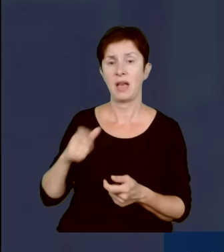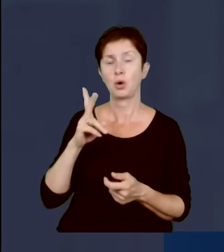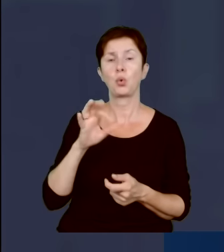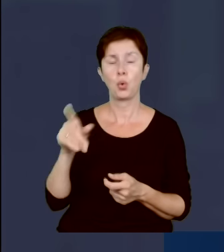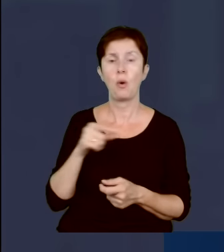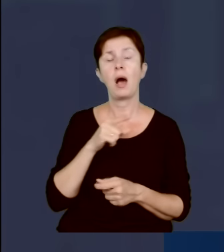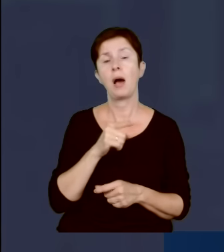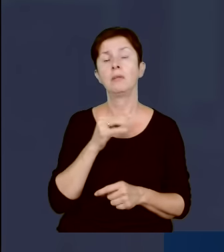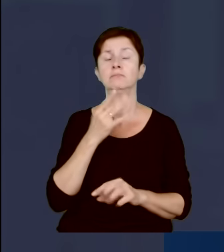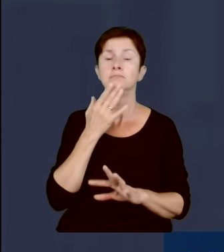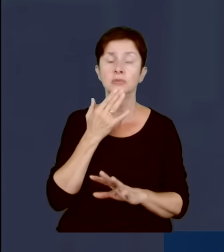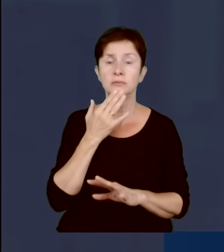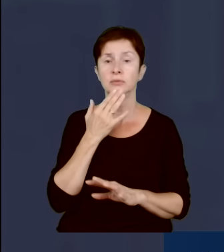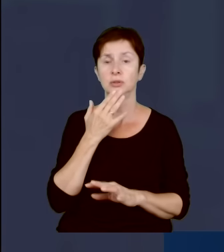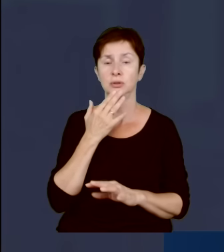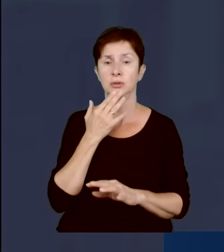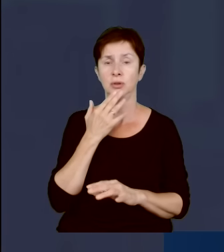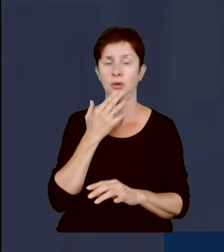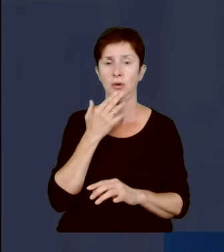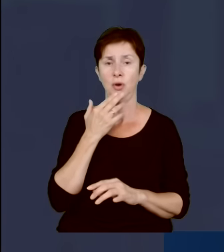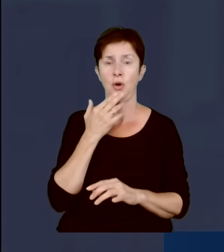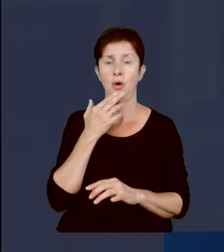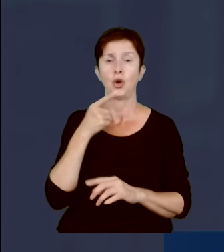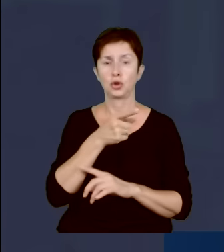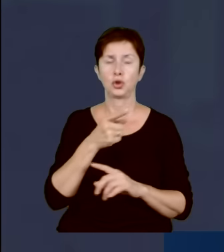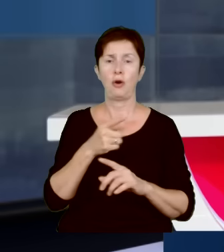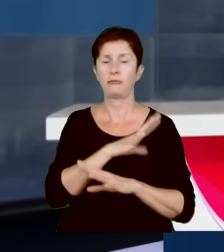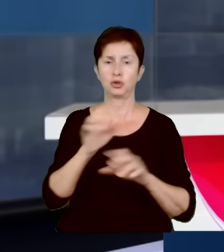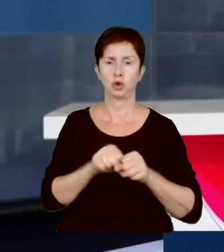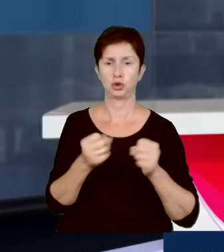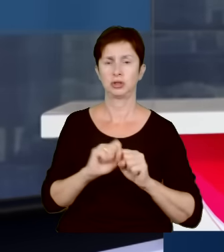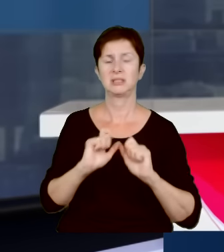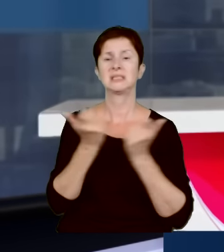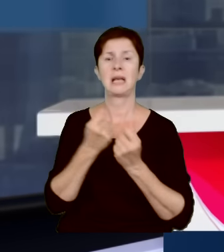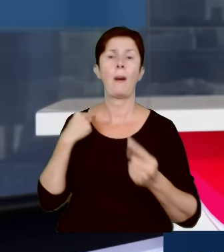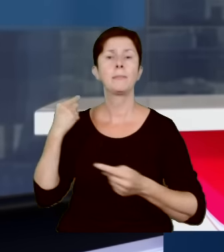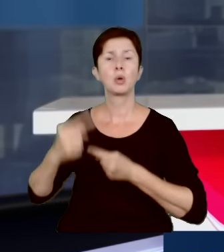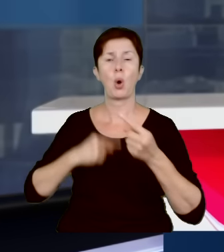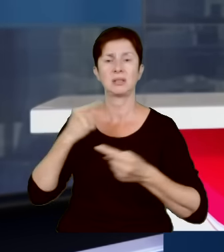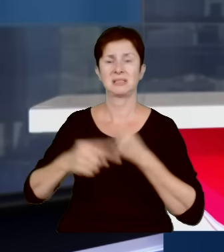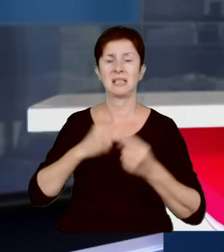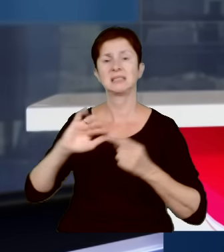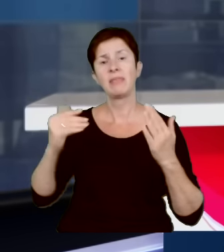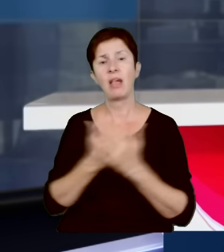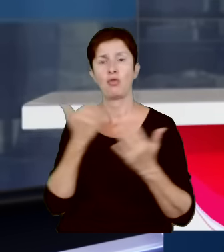godziłyby w cały proces modernizacji polskiego wojska. A więc w to wszystko, co dotyczy właśnie